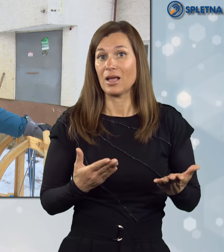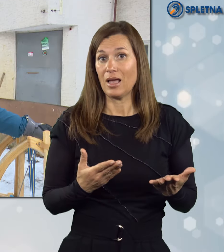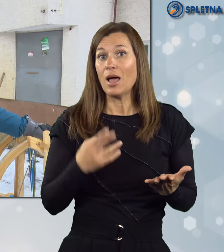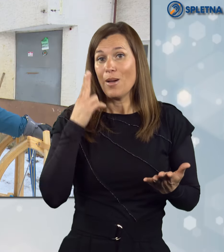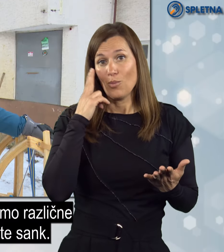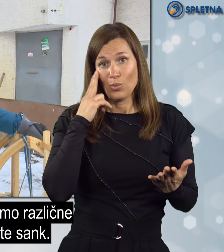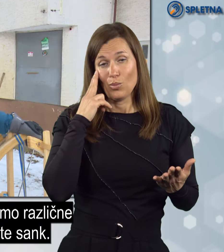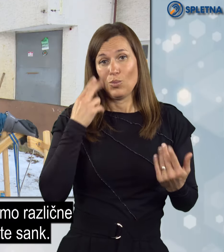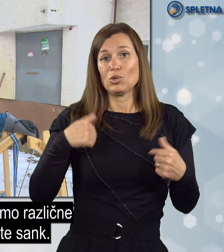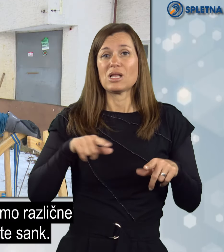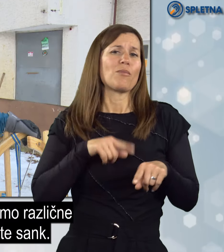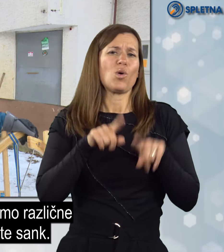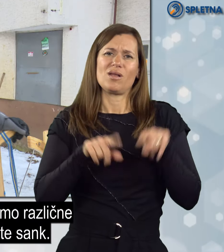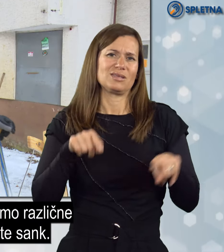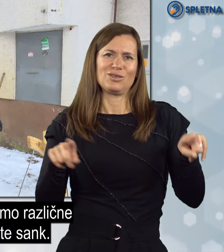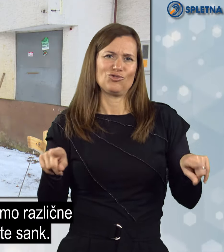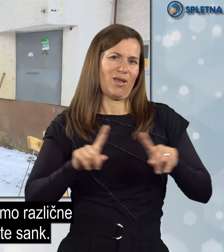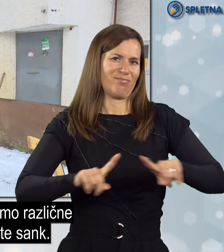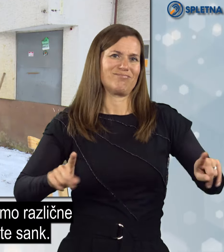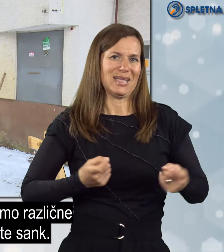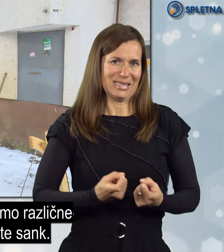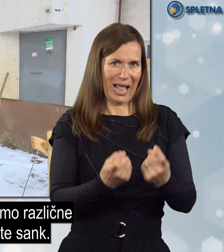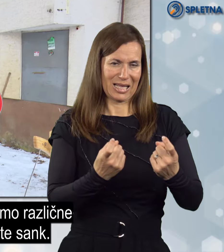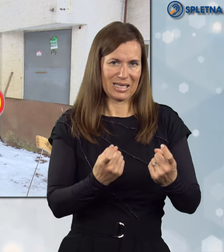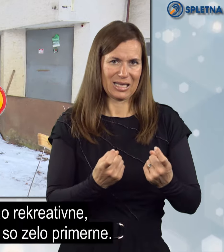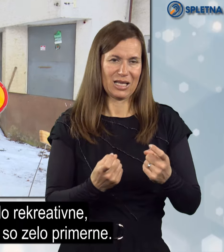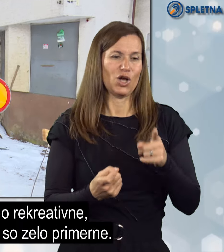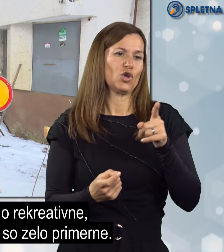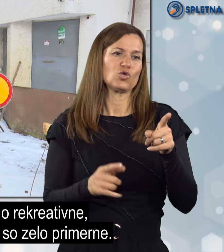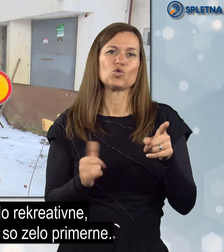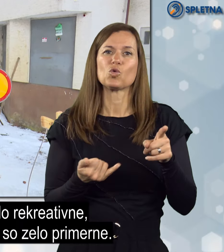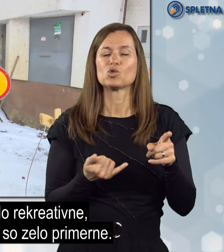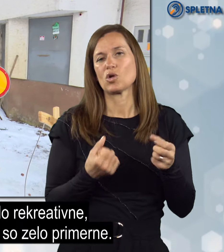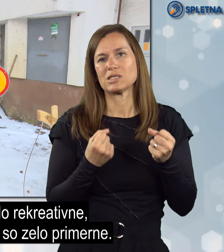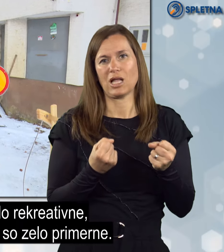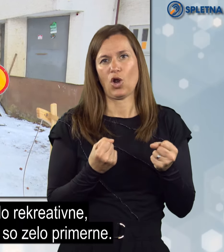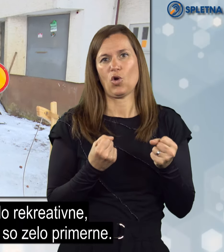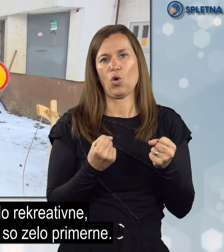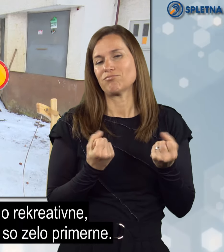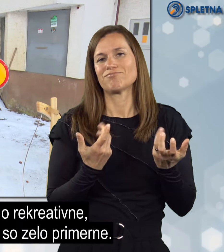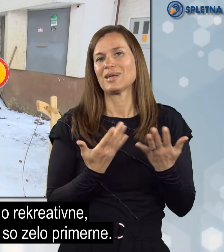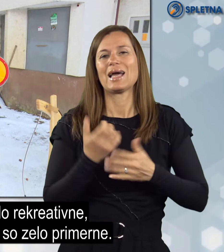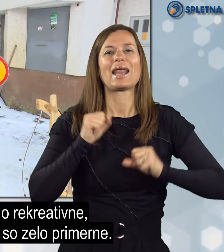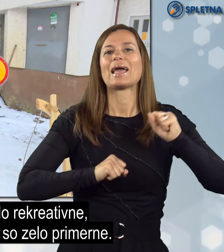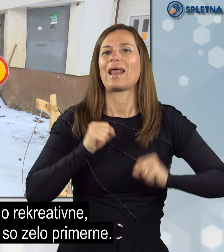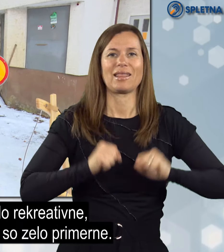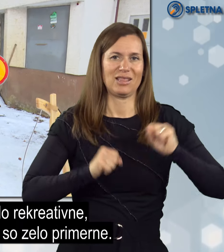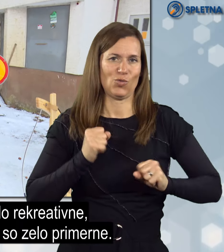Zdaj poznamo različne vrste sankne, te so, bom rekel, zelo